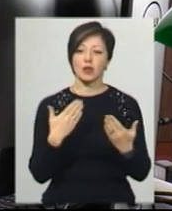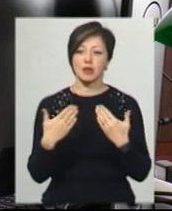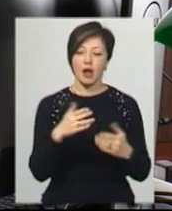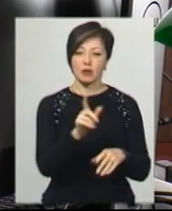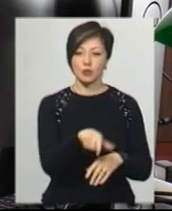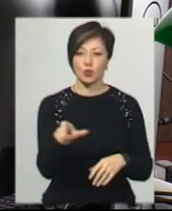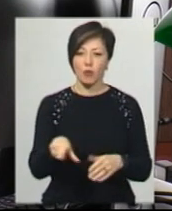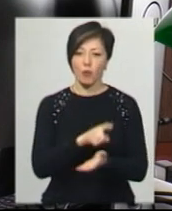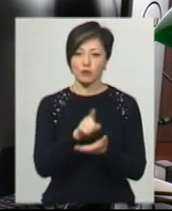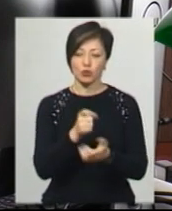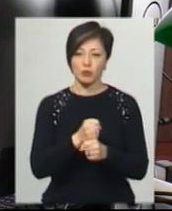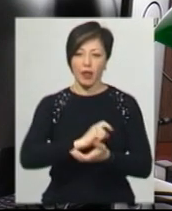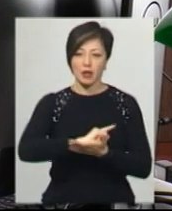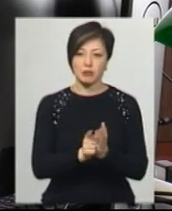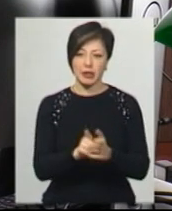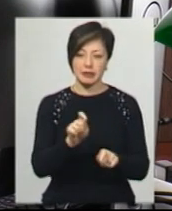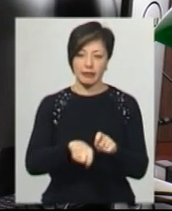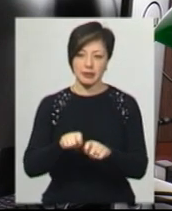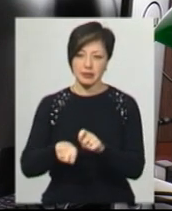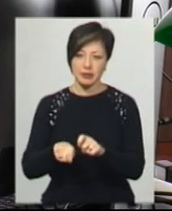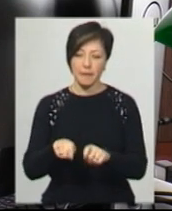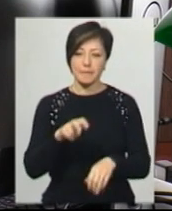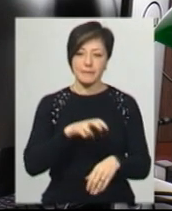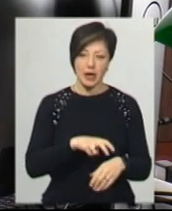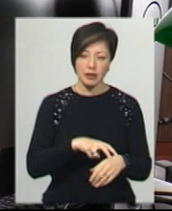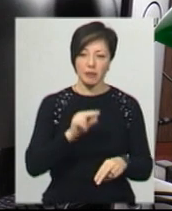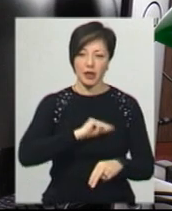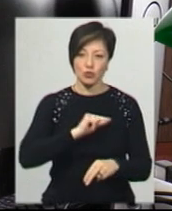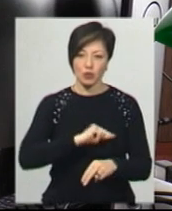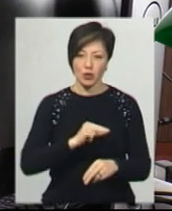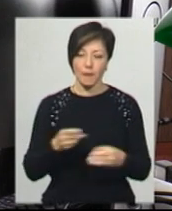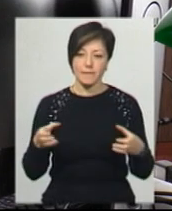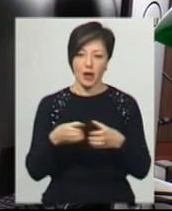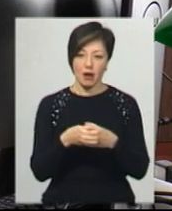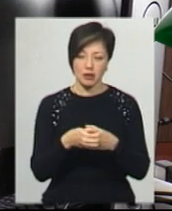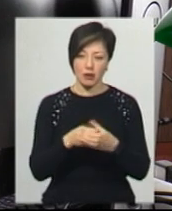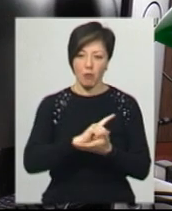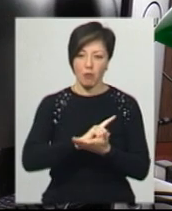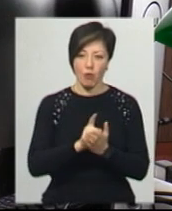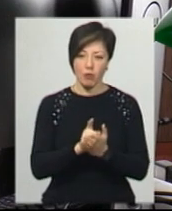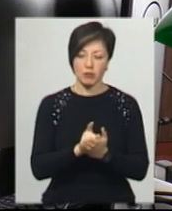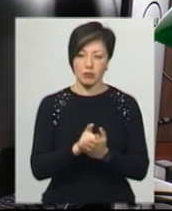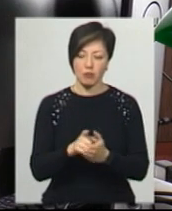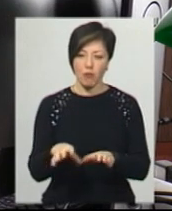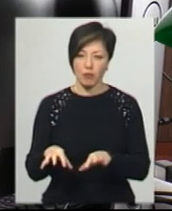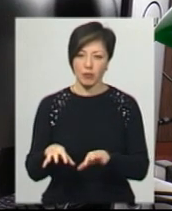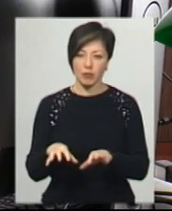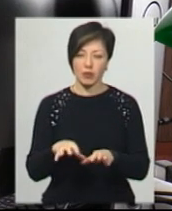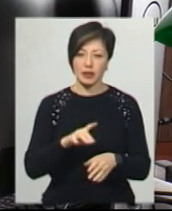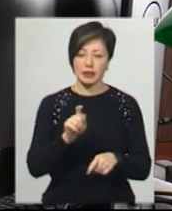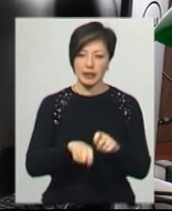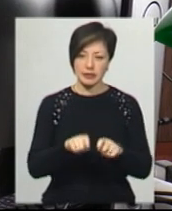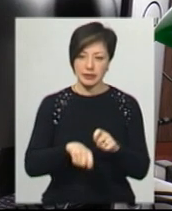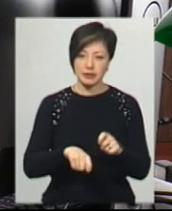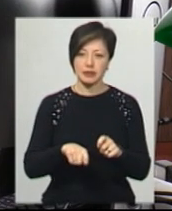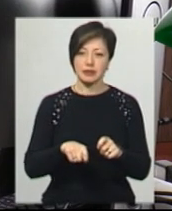Обов'язково зробити експрес-тести медикам, які працюють в мобільних бригадах. Обов'язково зробити експрес-тести медикам, які